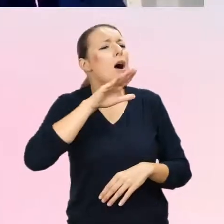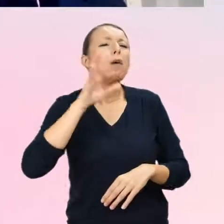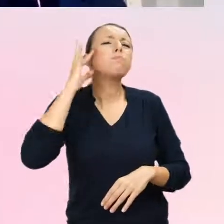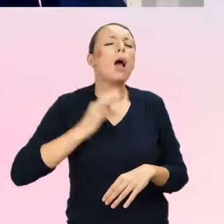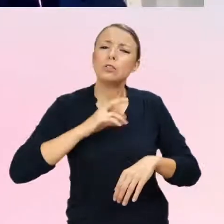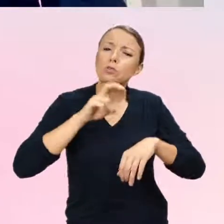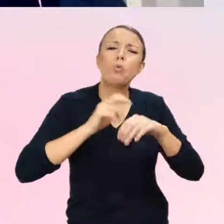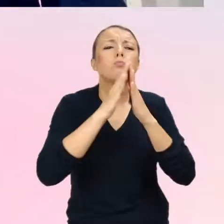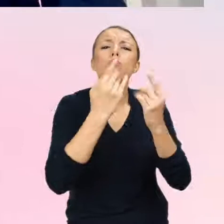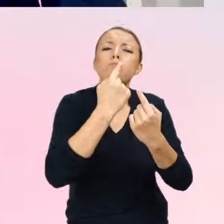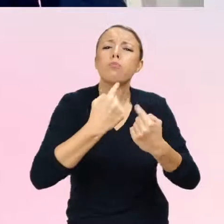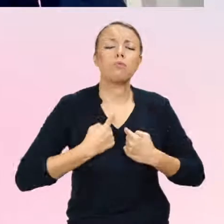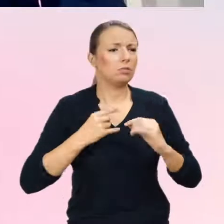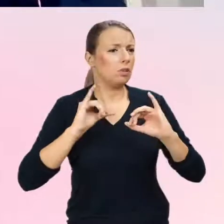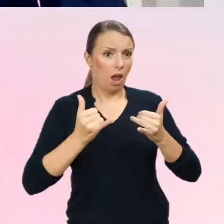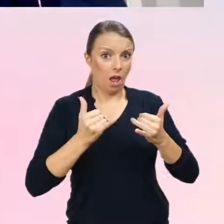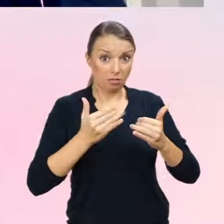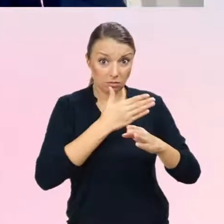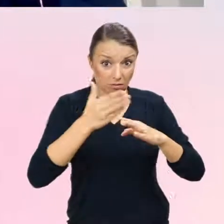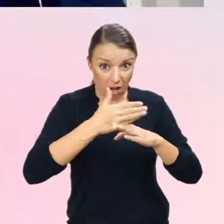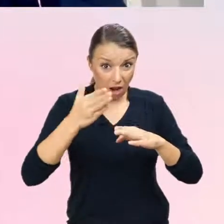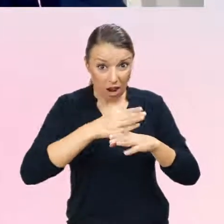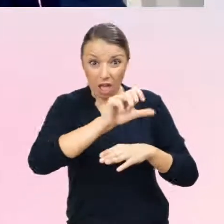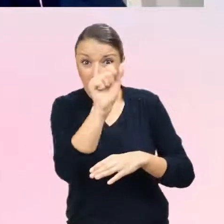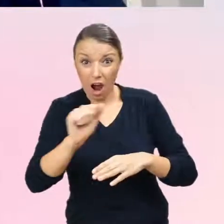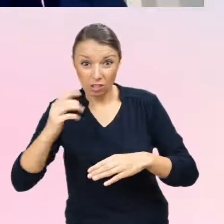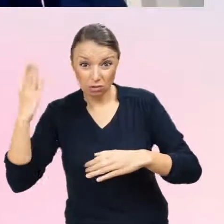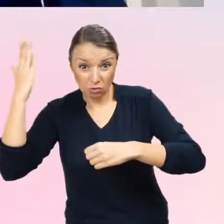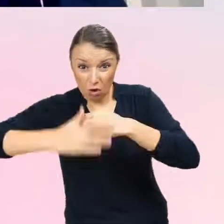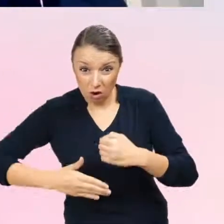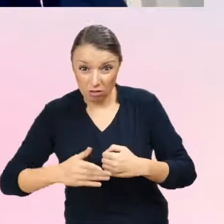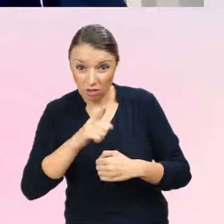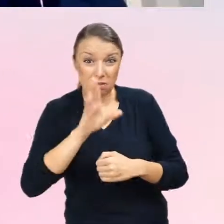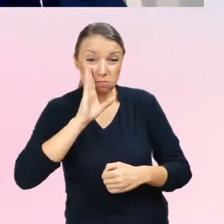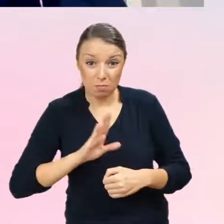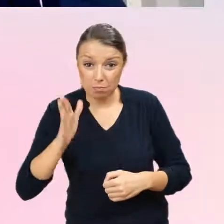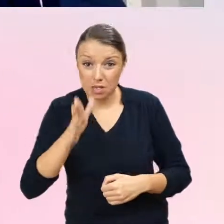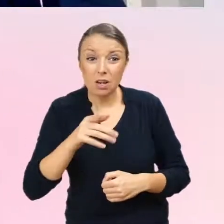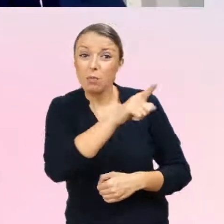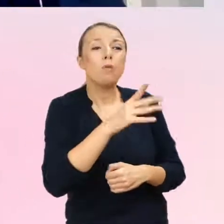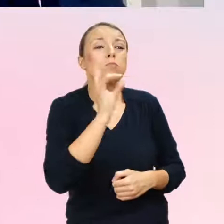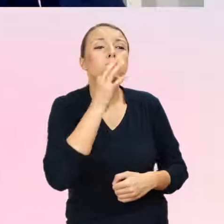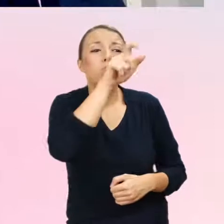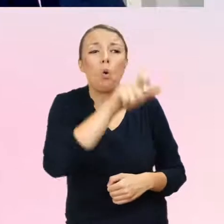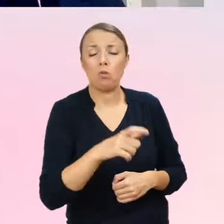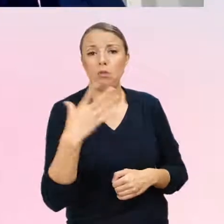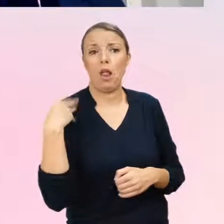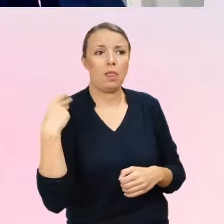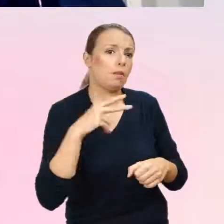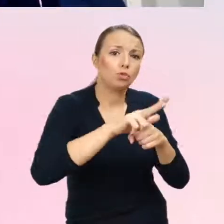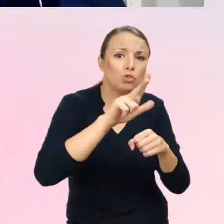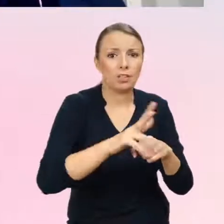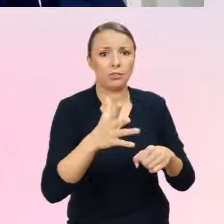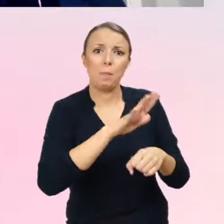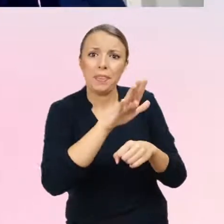to jest tak, jeżeli przychodzi 13, 16, 17-latek, jak to jest? Czy to jest coś, co się utrzyma?